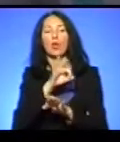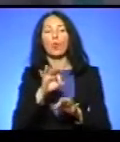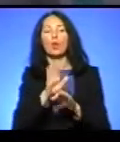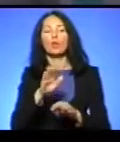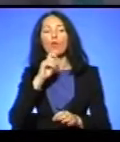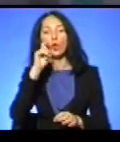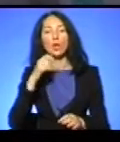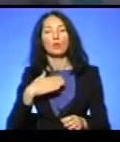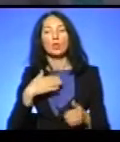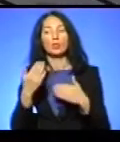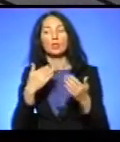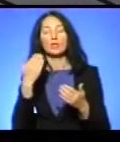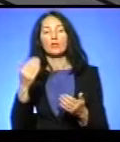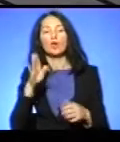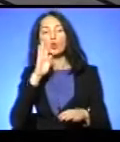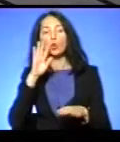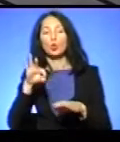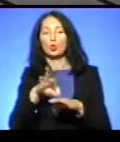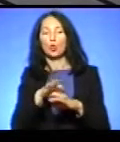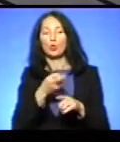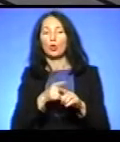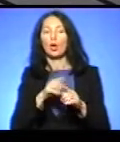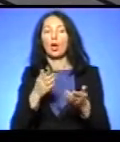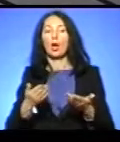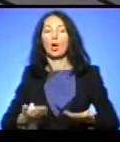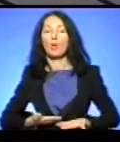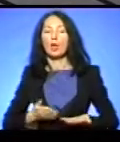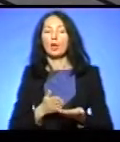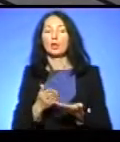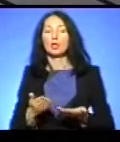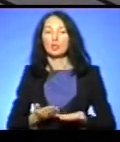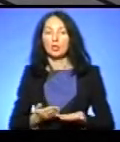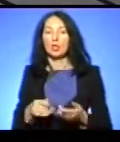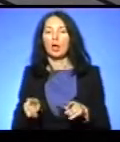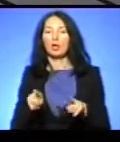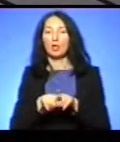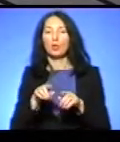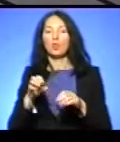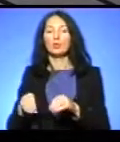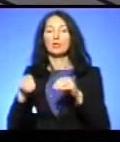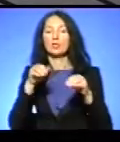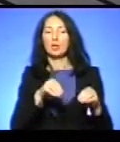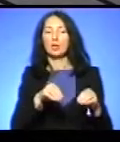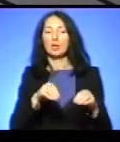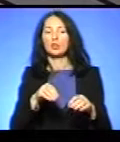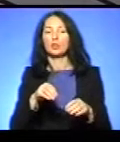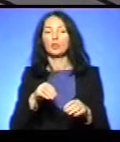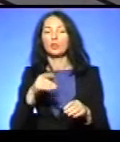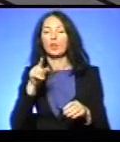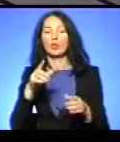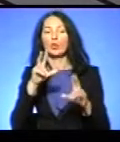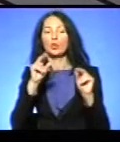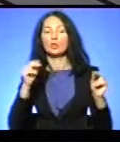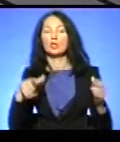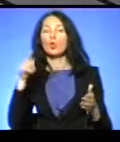вашою дружиною, яка пережила таку трансплантацію. І їй пощастило увійти в 25%